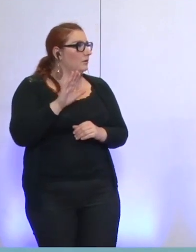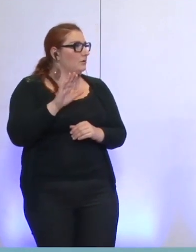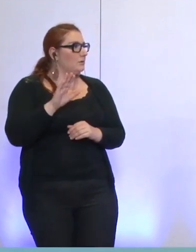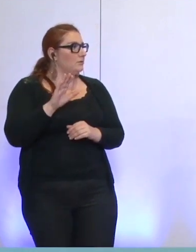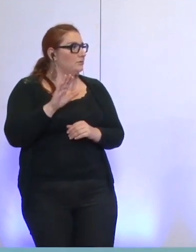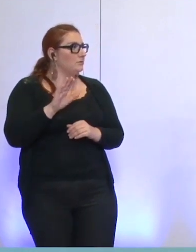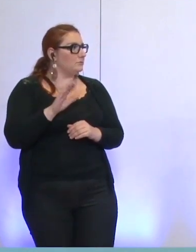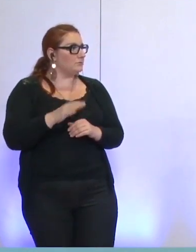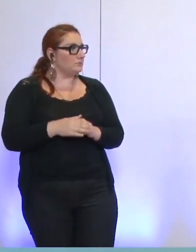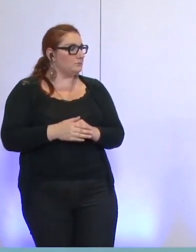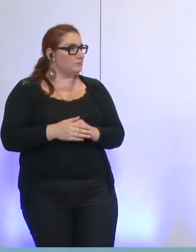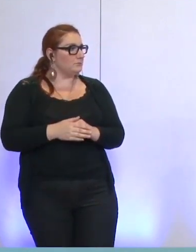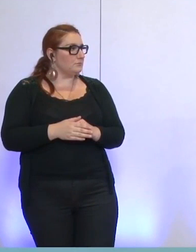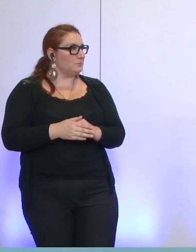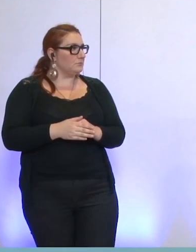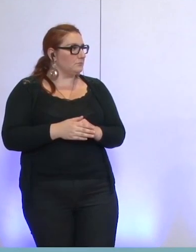Merci.